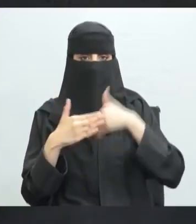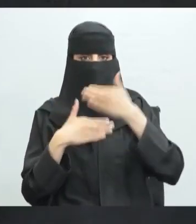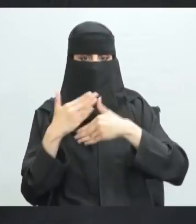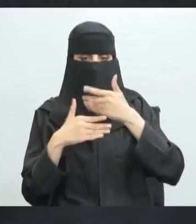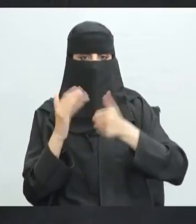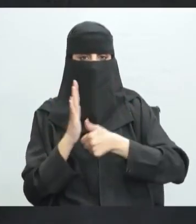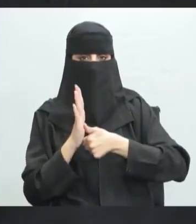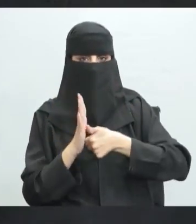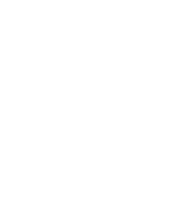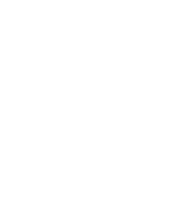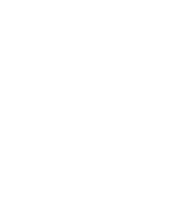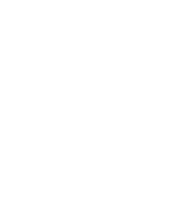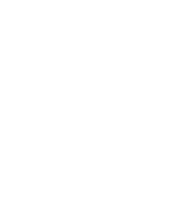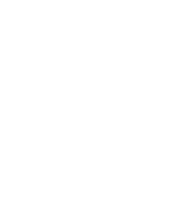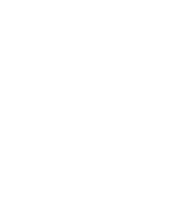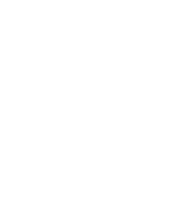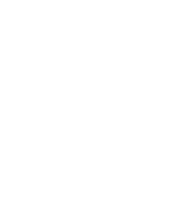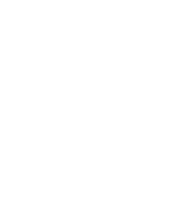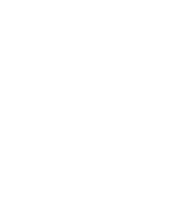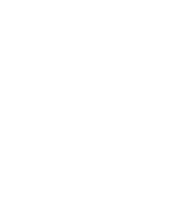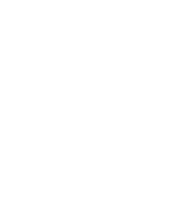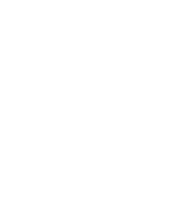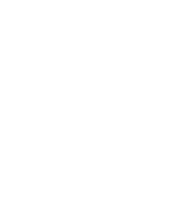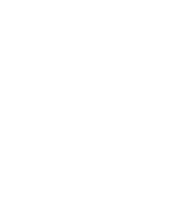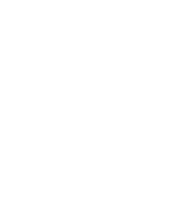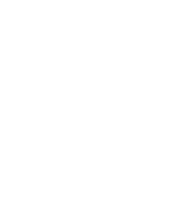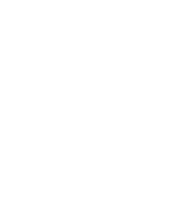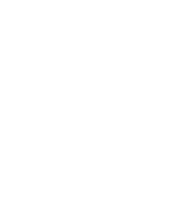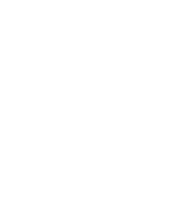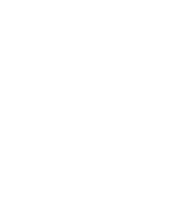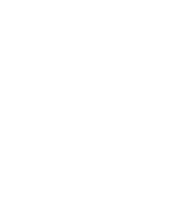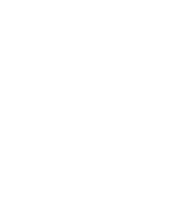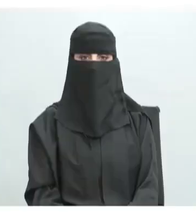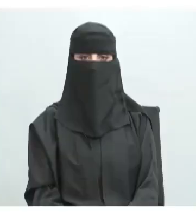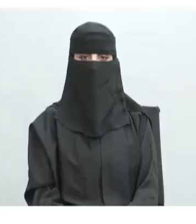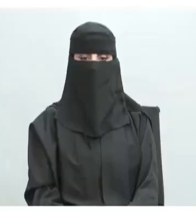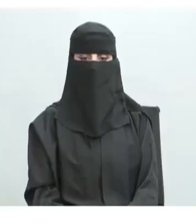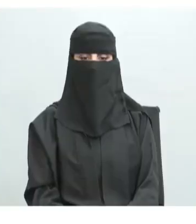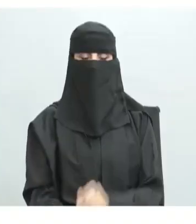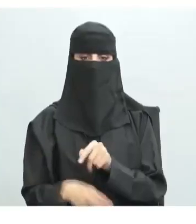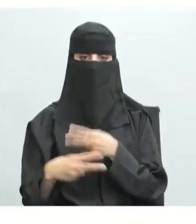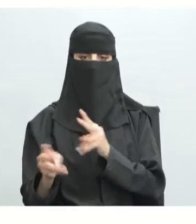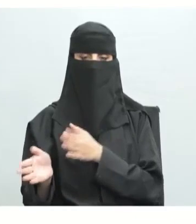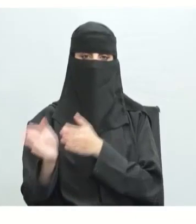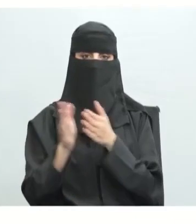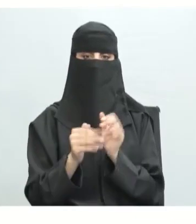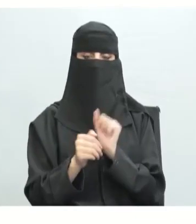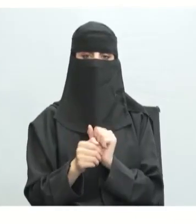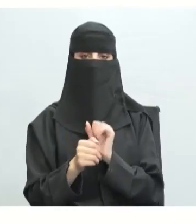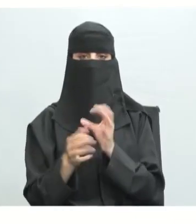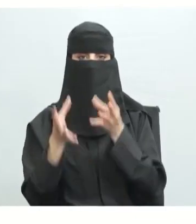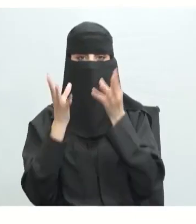مستقبلا حتى تضمن استمرارية هذا الإتقان وحتى تطور من قدراتك جميل وصلنا إلى المادة